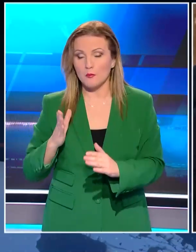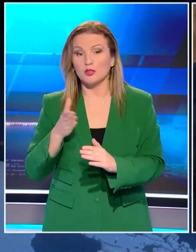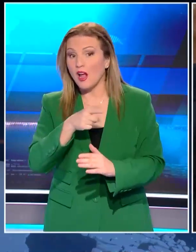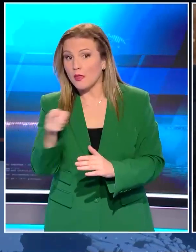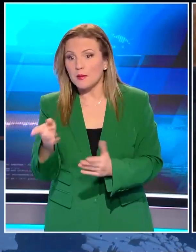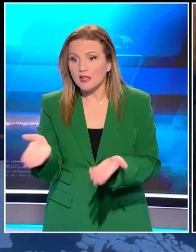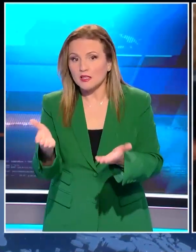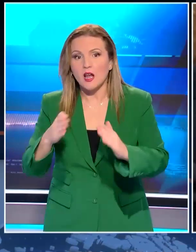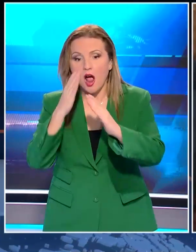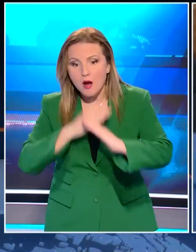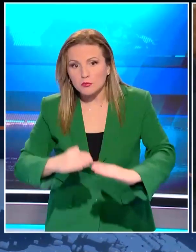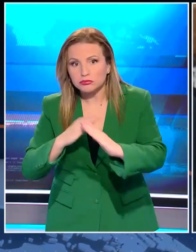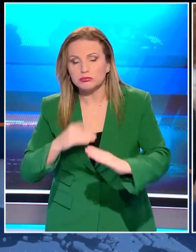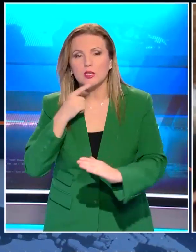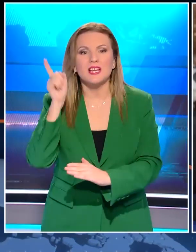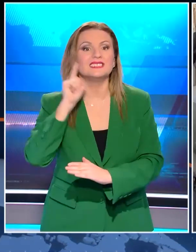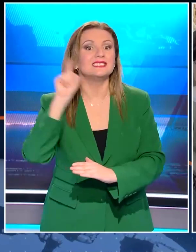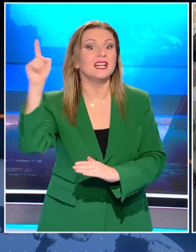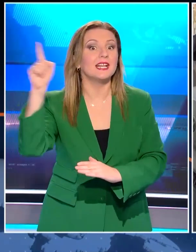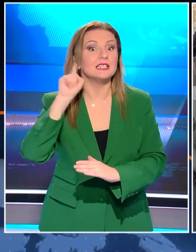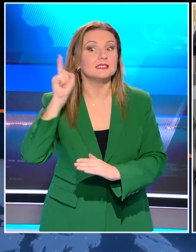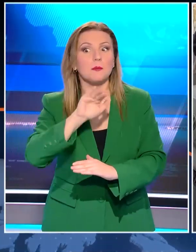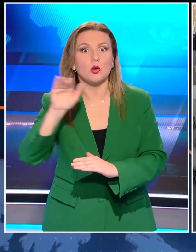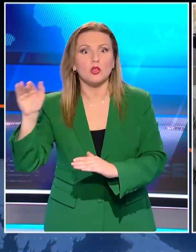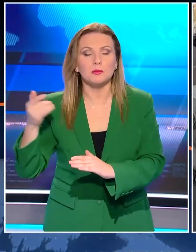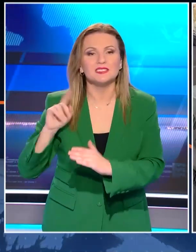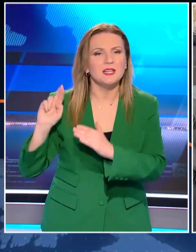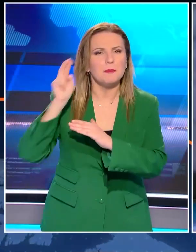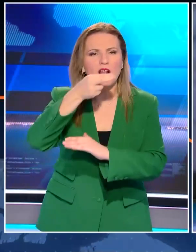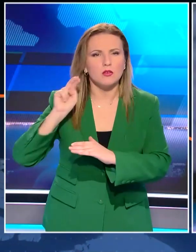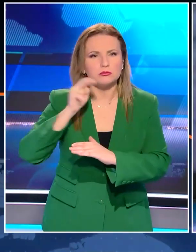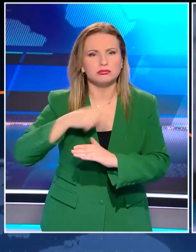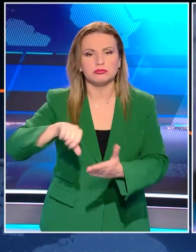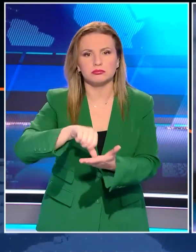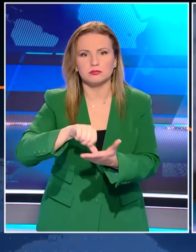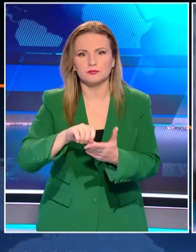καταφύγια, καθώς ενεργοποιήθηκαν οι σιρήνες προειδοποίησης για εισερχόμενους πυράβλους στην πόλη.